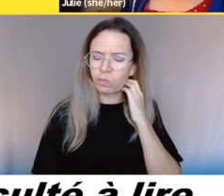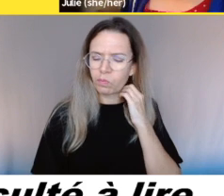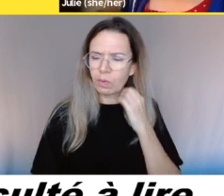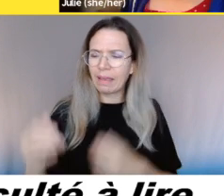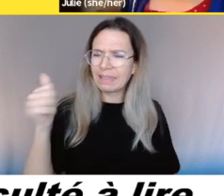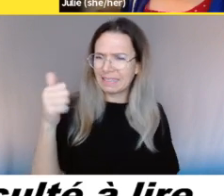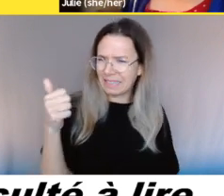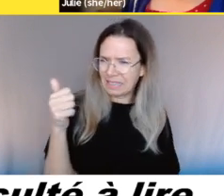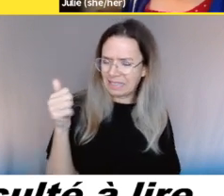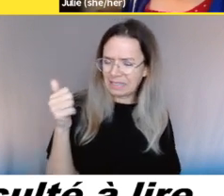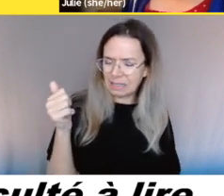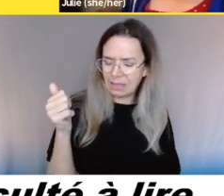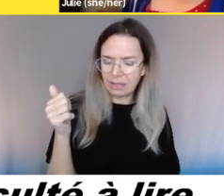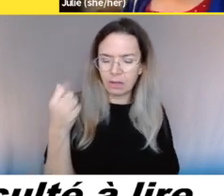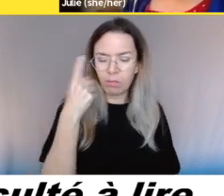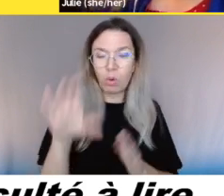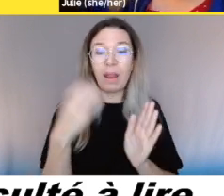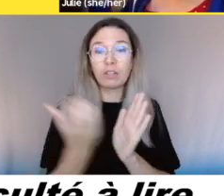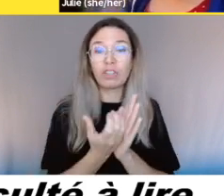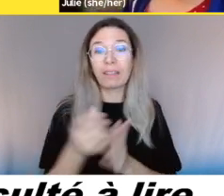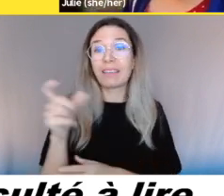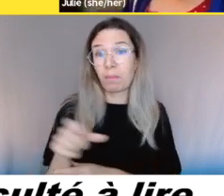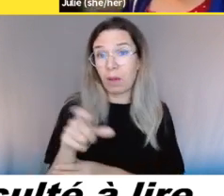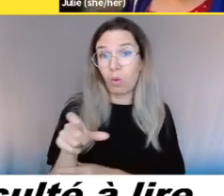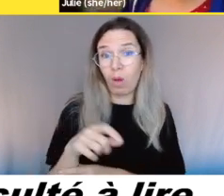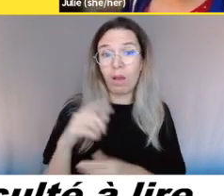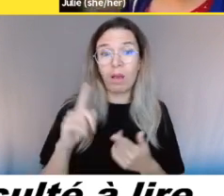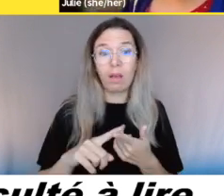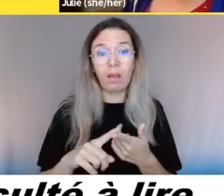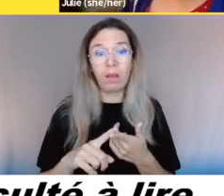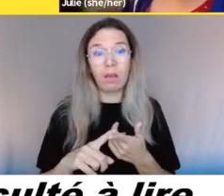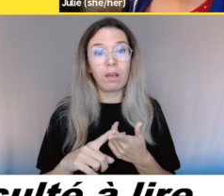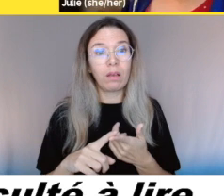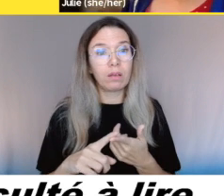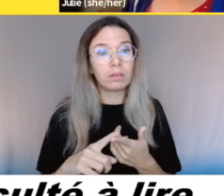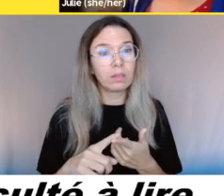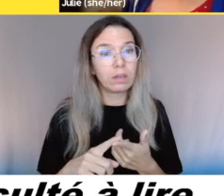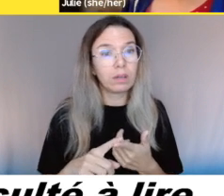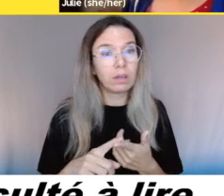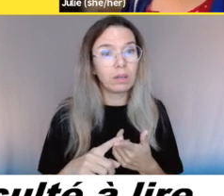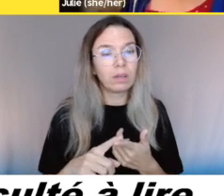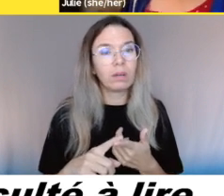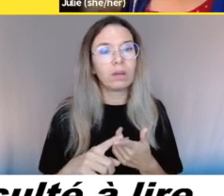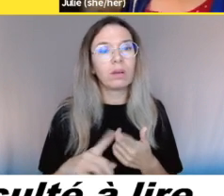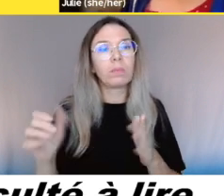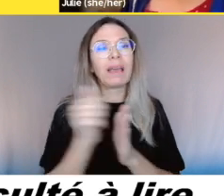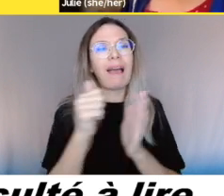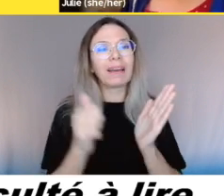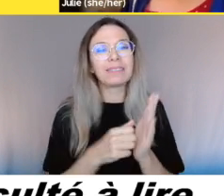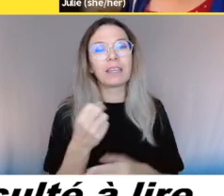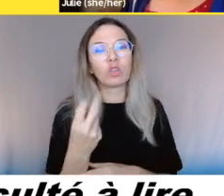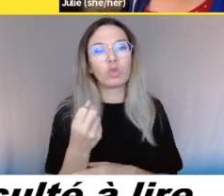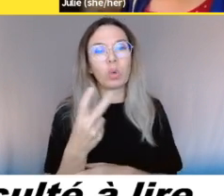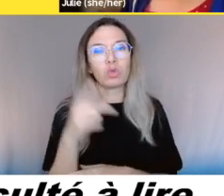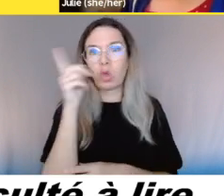» « Ah ben là, ils seraient capables de déposer une plainte auprès de la commission pour Dollarama